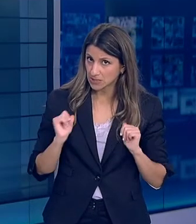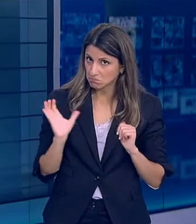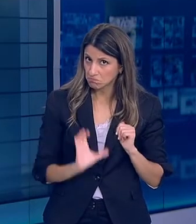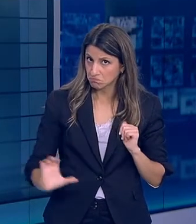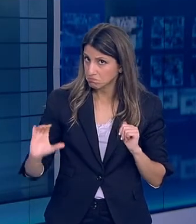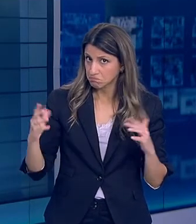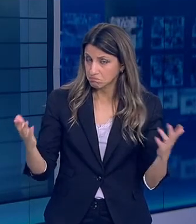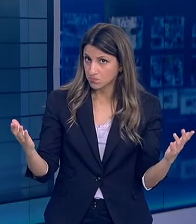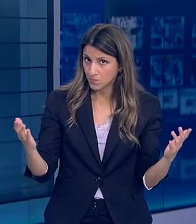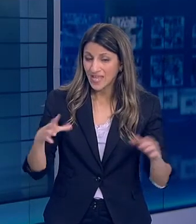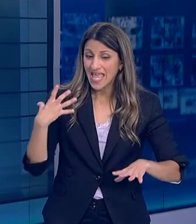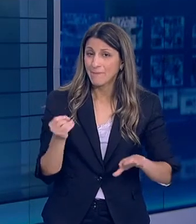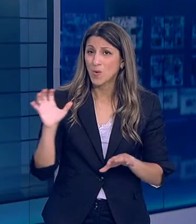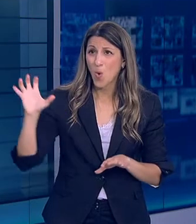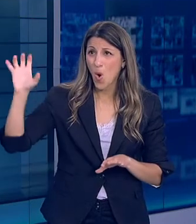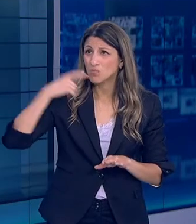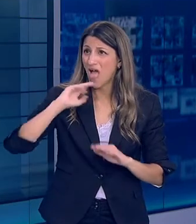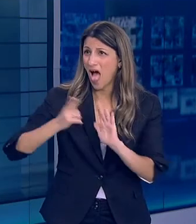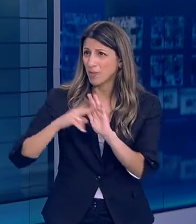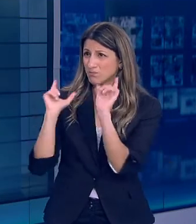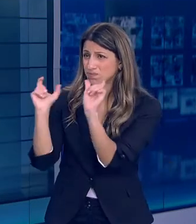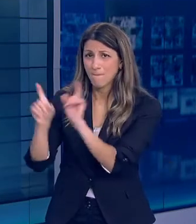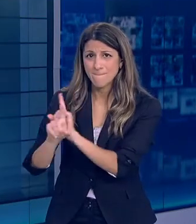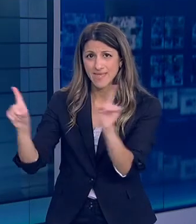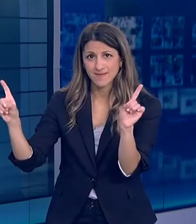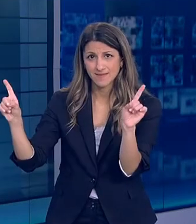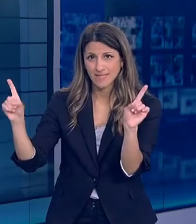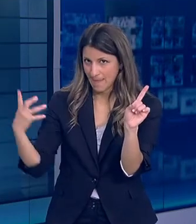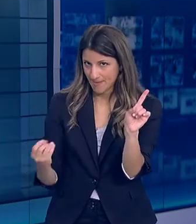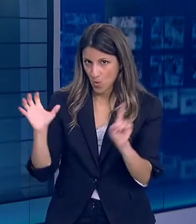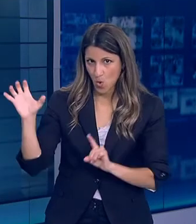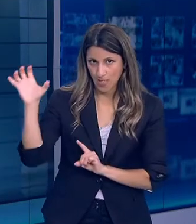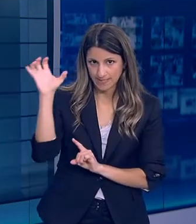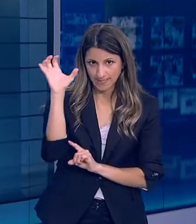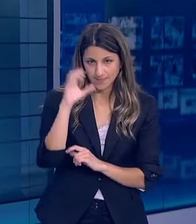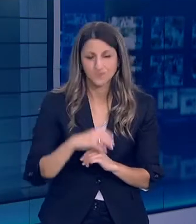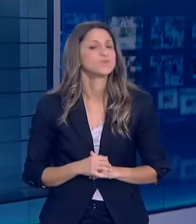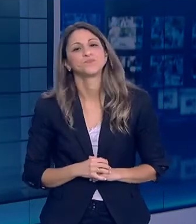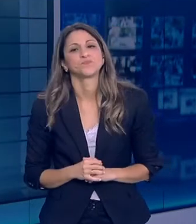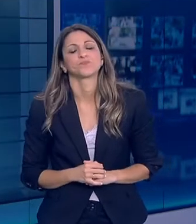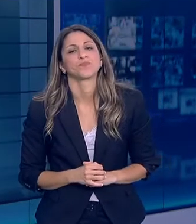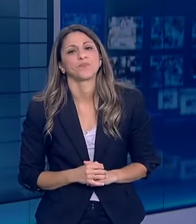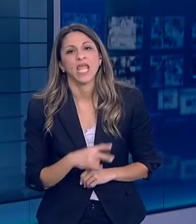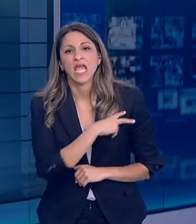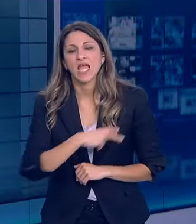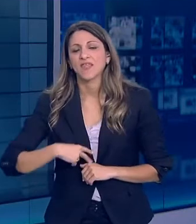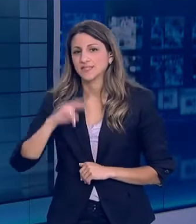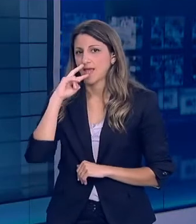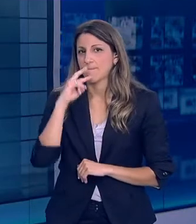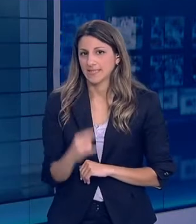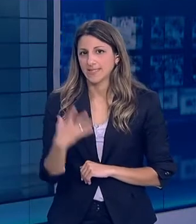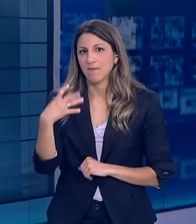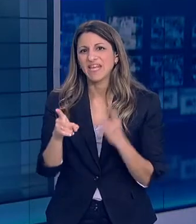Επιτροπή θεωρεί Απαγορευμένες αφετηρίες Για τουρίστες στη χώρα μας Υπάρχει μια ειδική υποεπιτροπή Η οποία